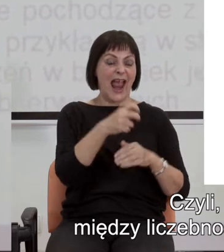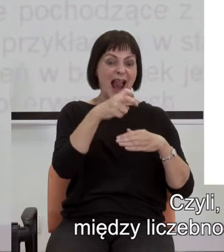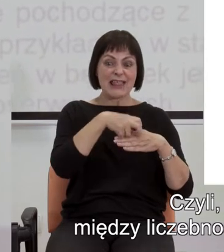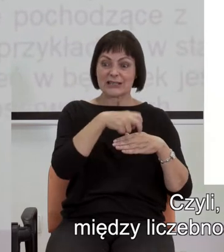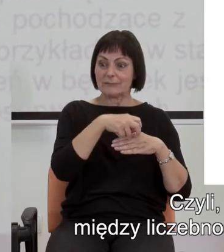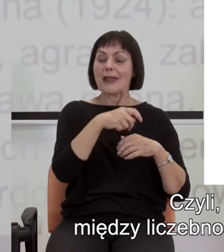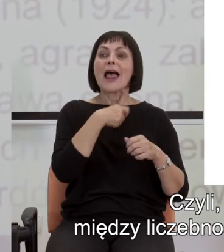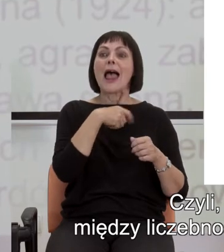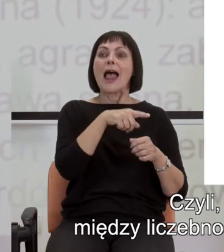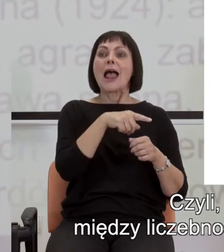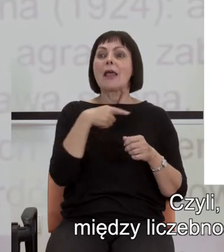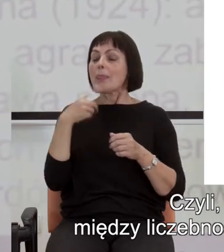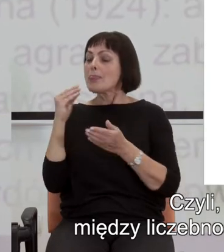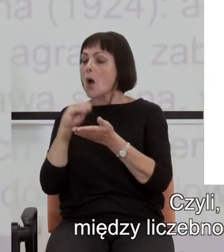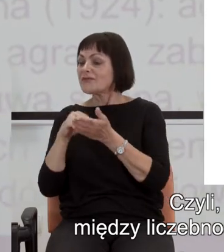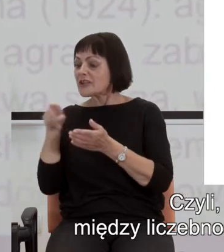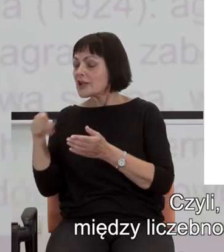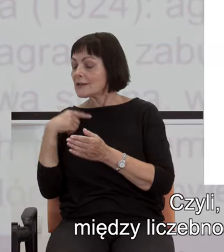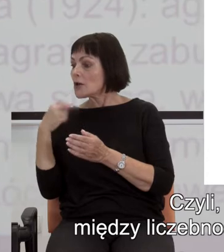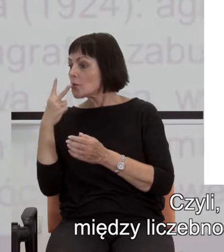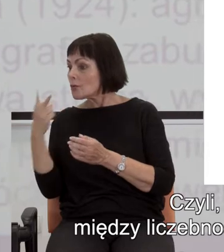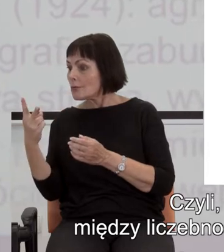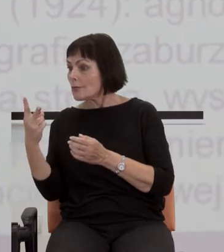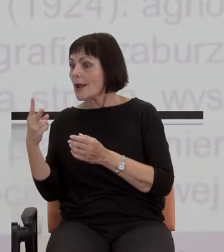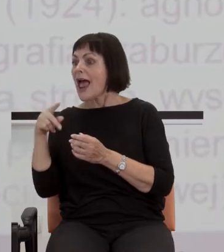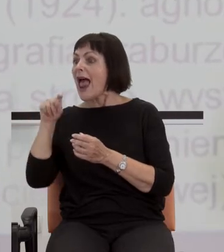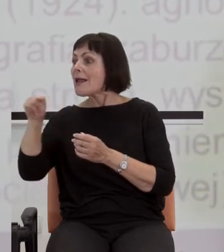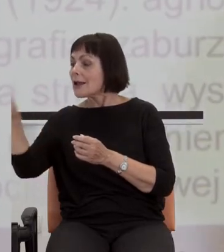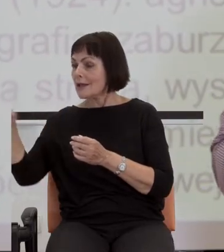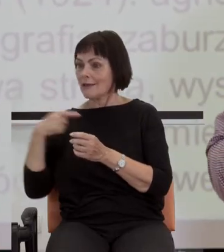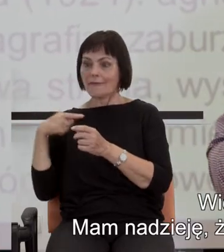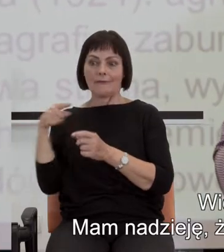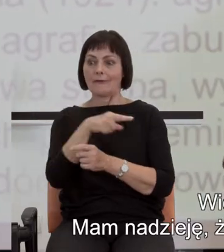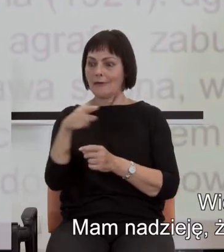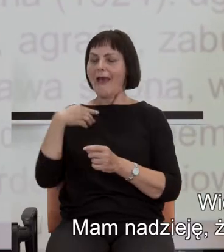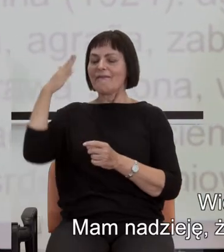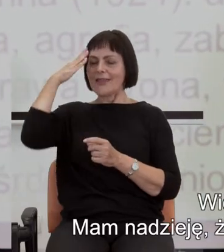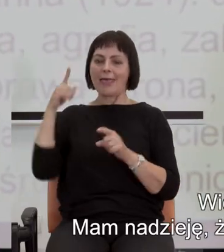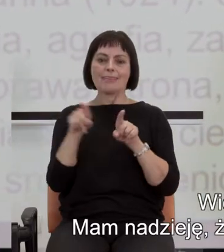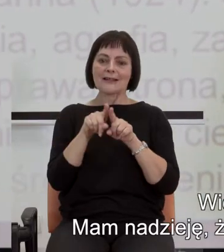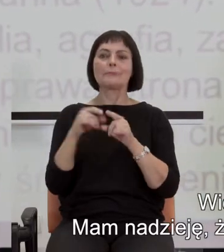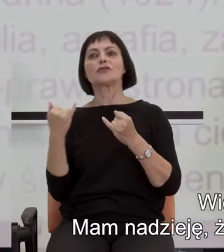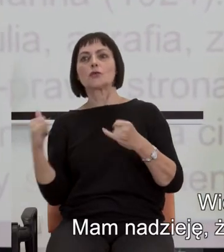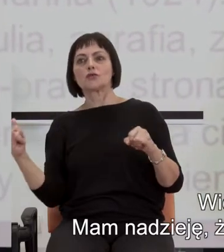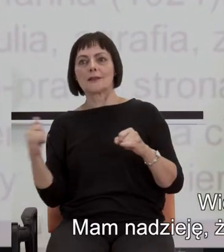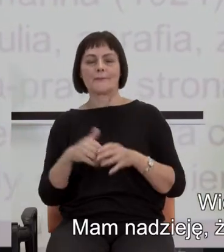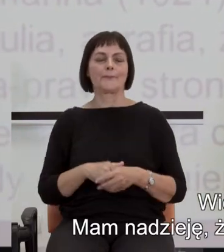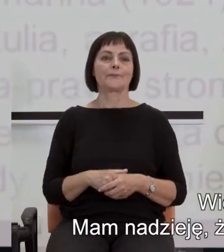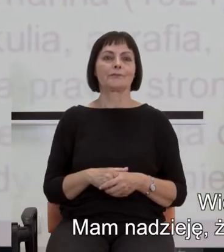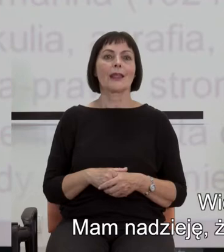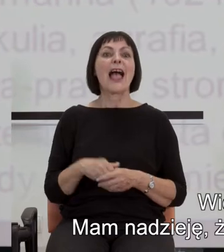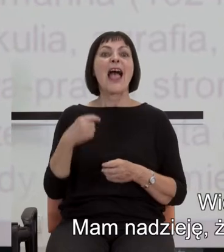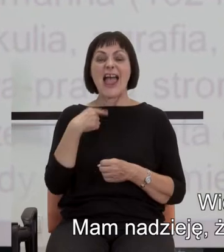doświadczanymi wzrokowo oraz słuchowo. No dobra, wiemy, że zmysł liczby jest